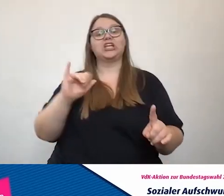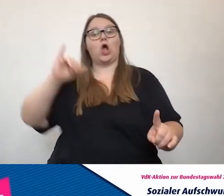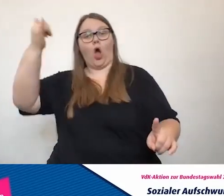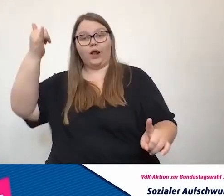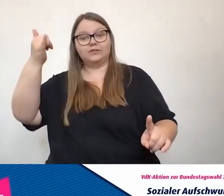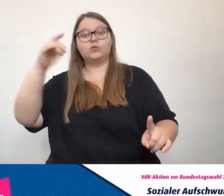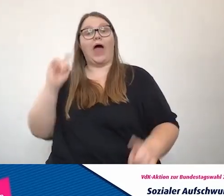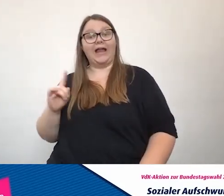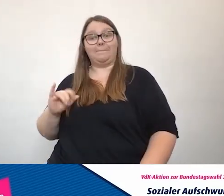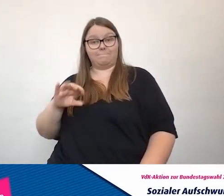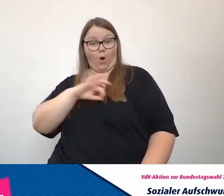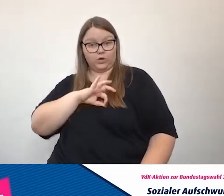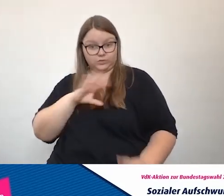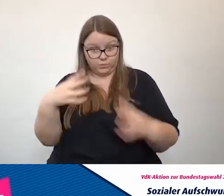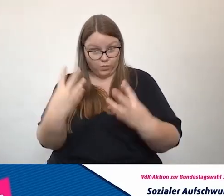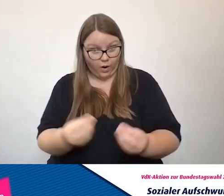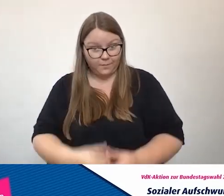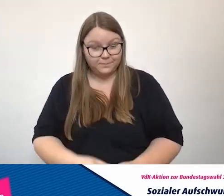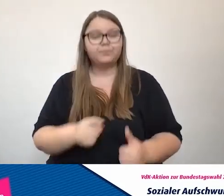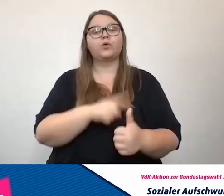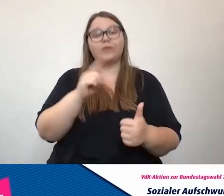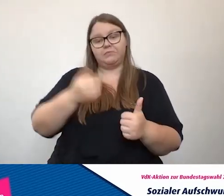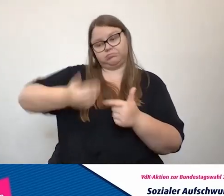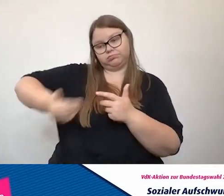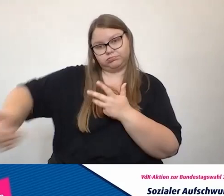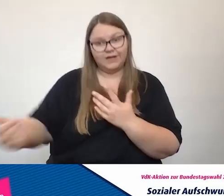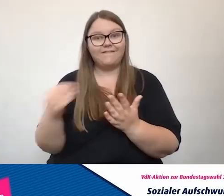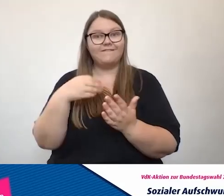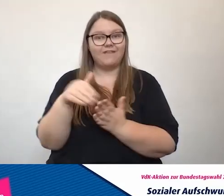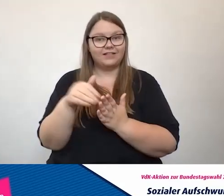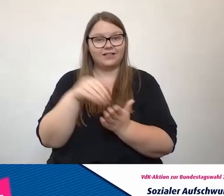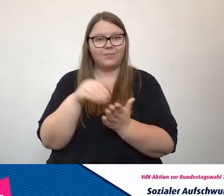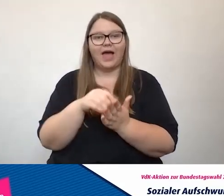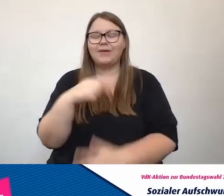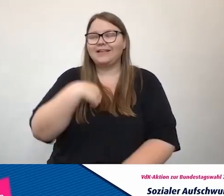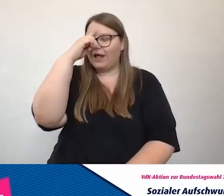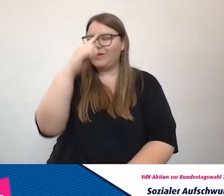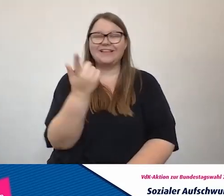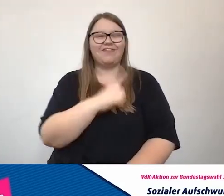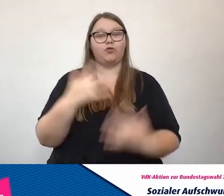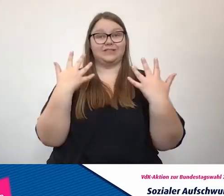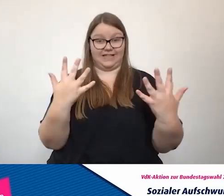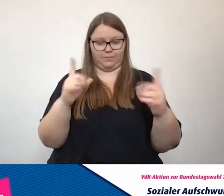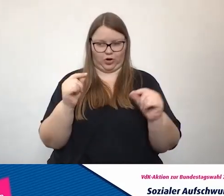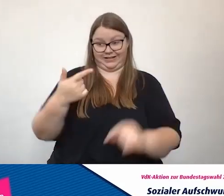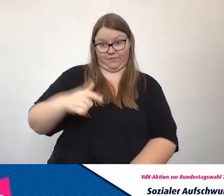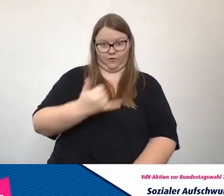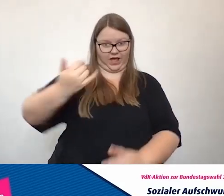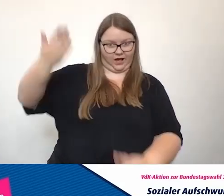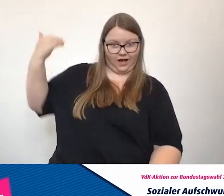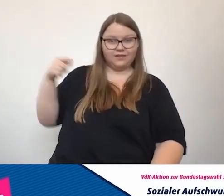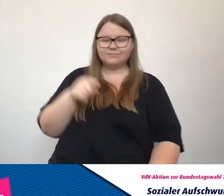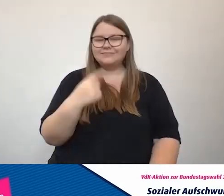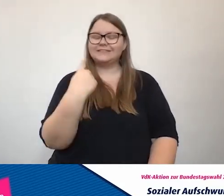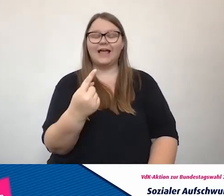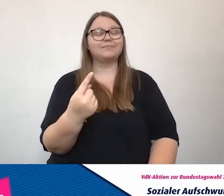in allen nachfolgenden Paralympics warst du dabei. Aber ich glaube, das unglaublichste war in 2010, also vor zwölf Jahren, hast du in